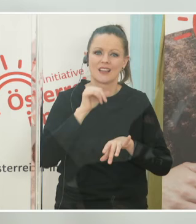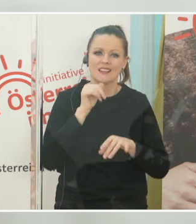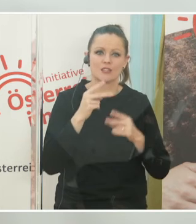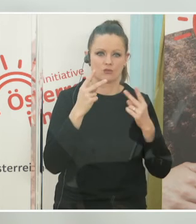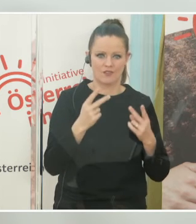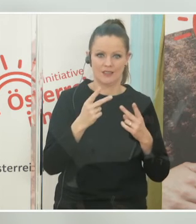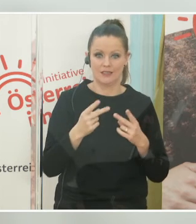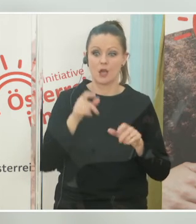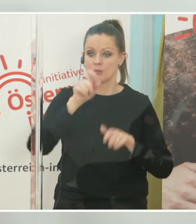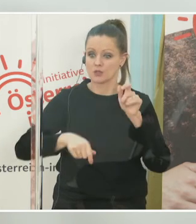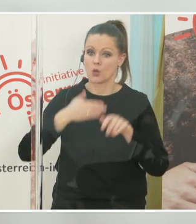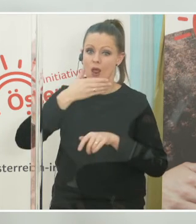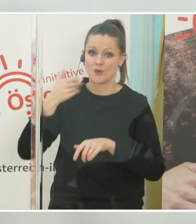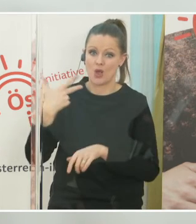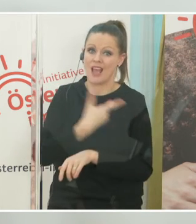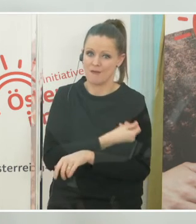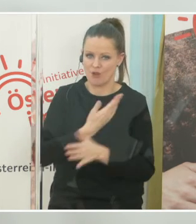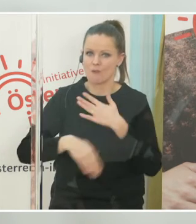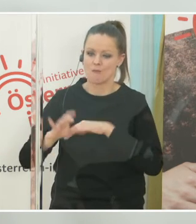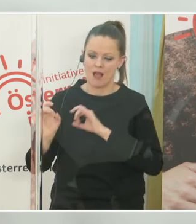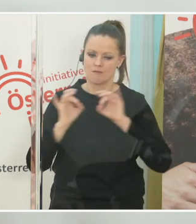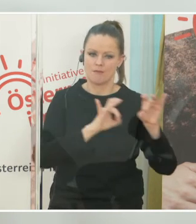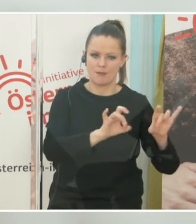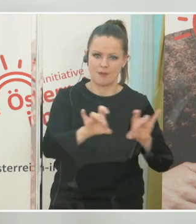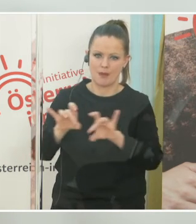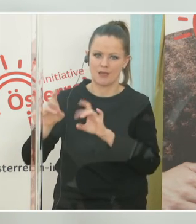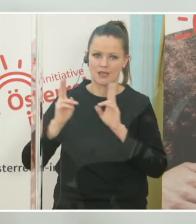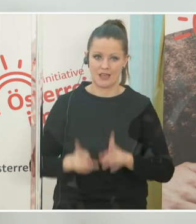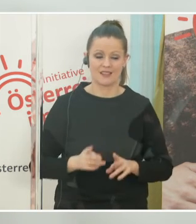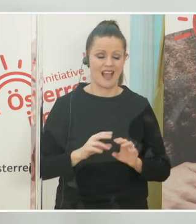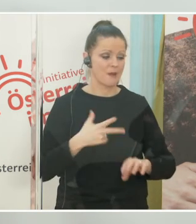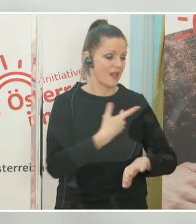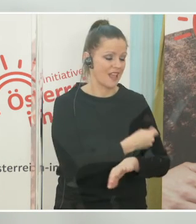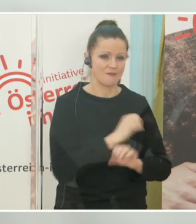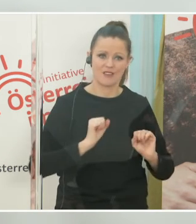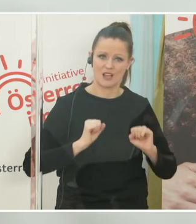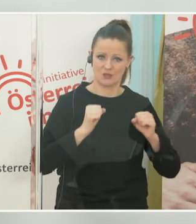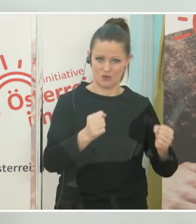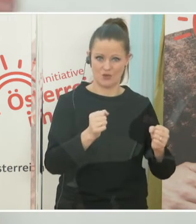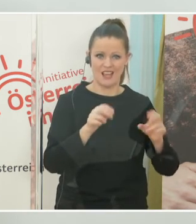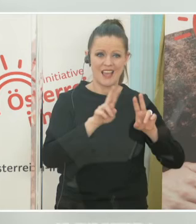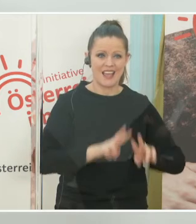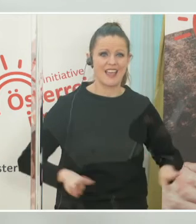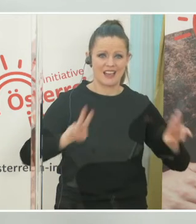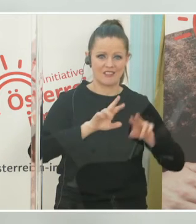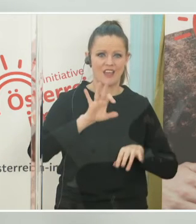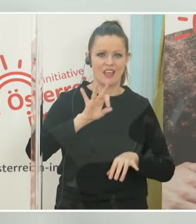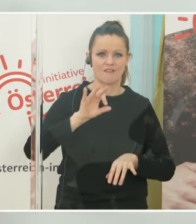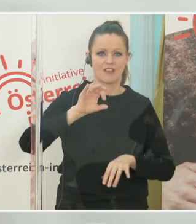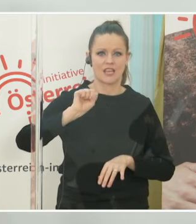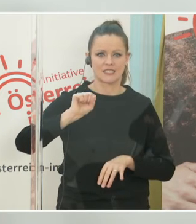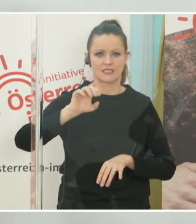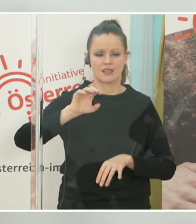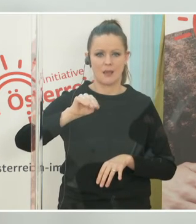Ungeimpfte. Aber das primäre Ziel der gesamten Impfaktion ist ähnlich wie bei unserer FSME-Impfung, die jeder kennt.